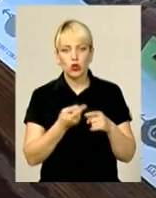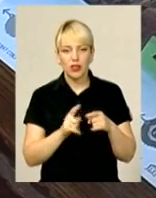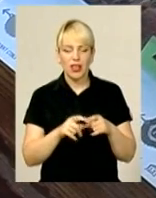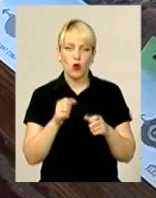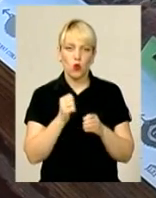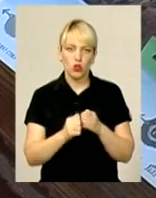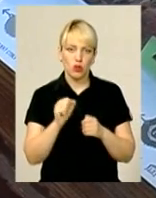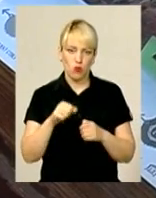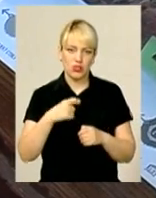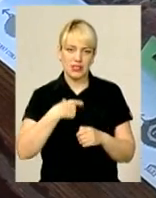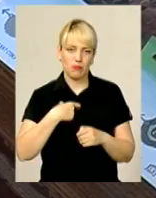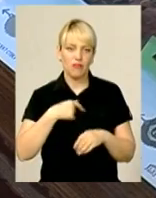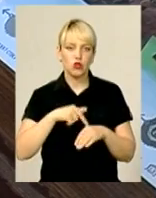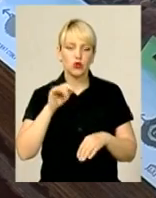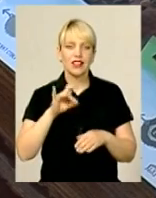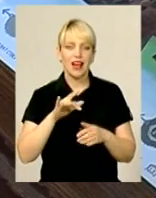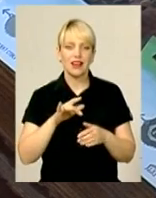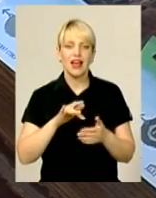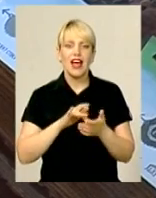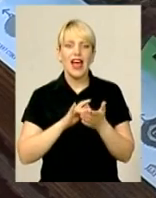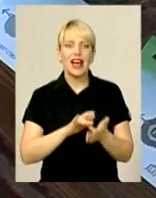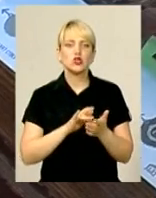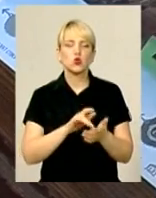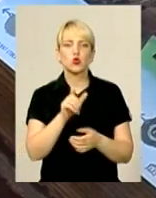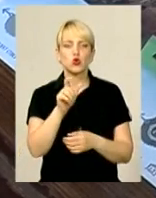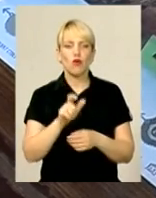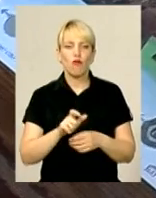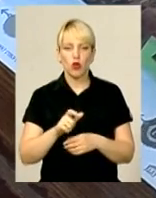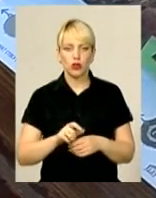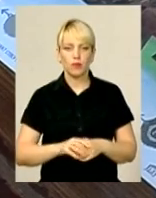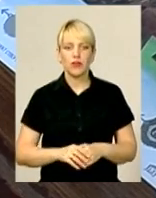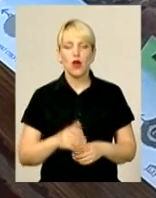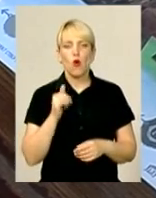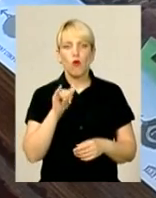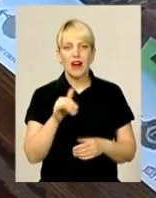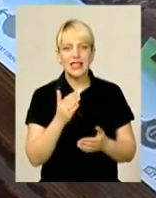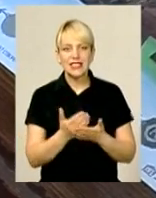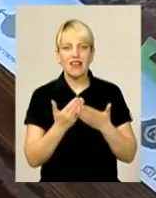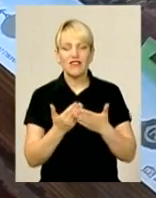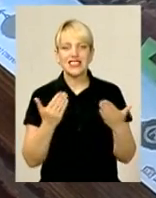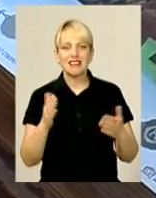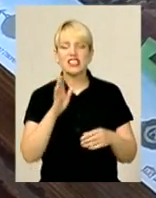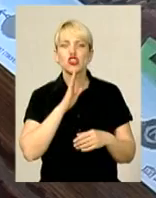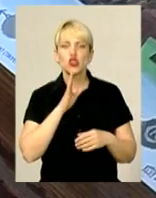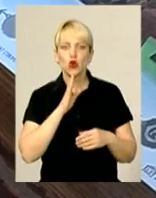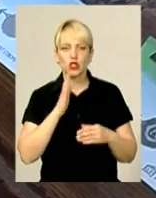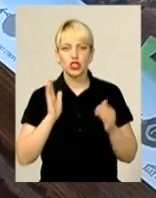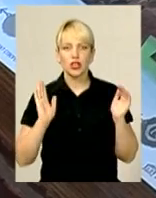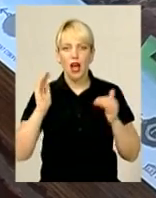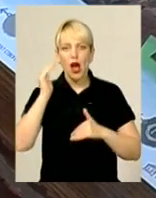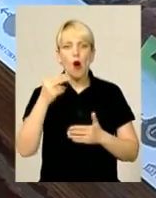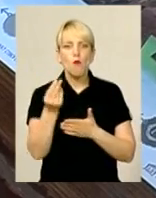відчути себе екскурсоводом. Ось у вас є, наприклад, виставка жінучих портретів, ви її якось гарно